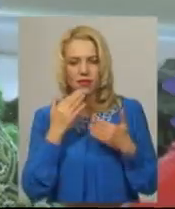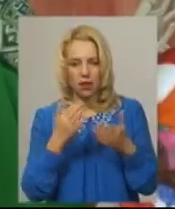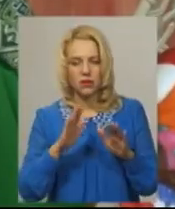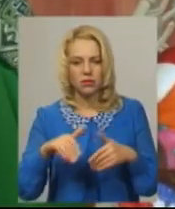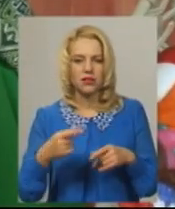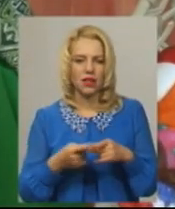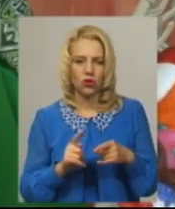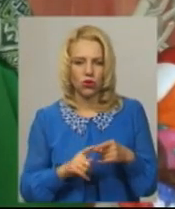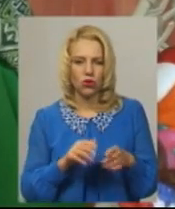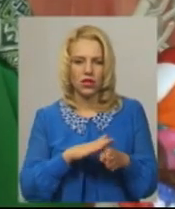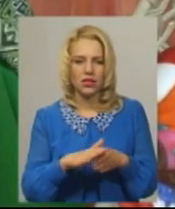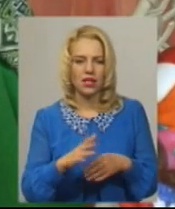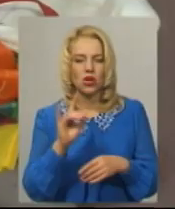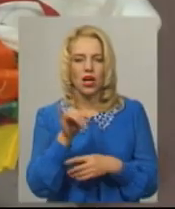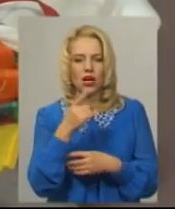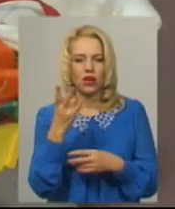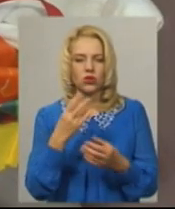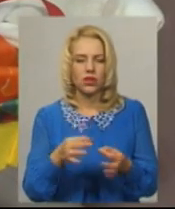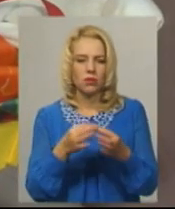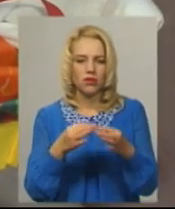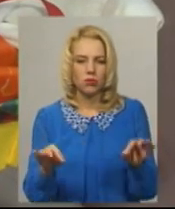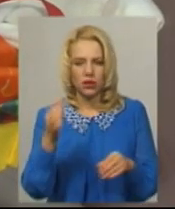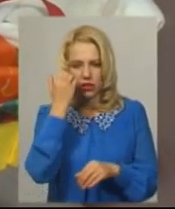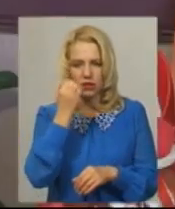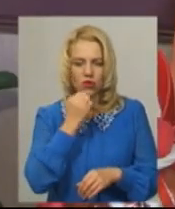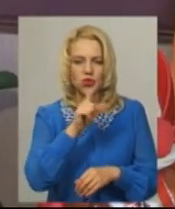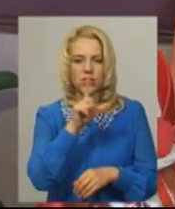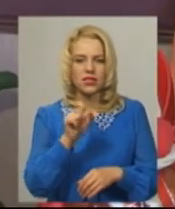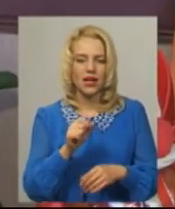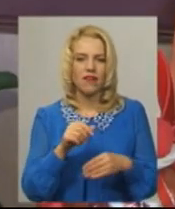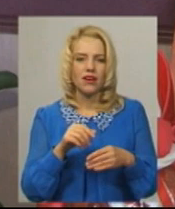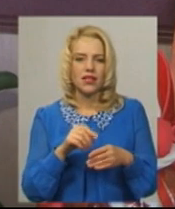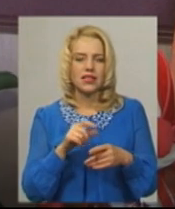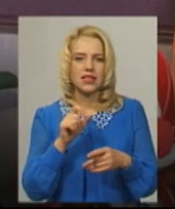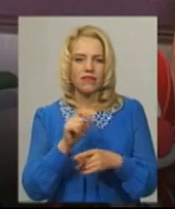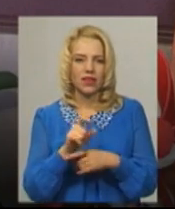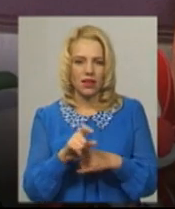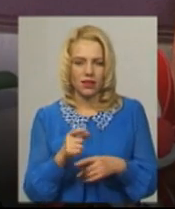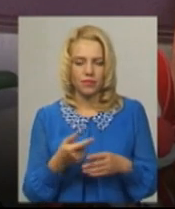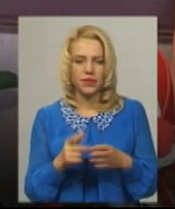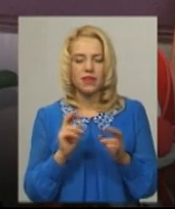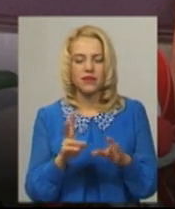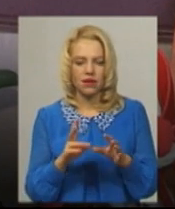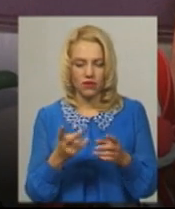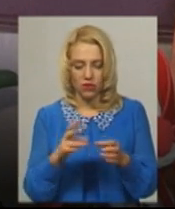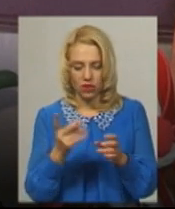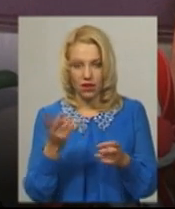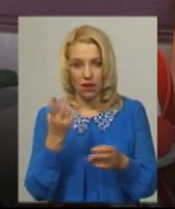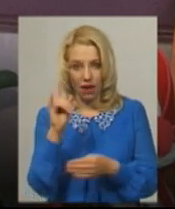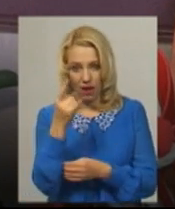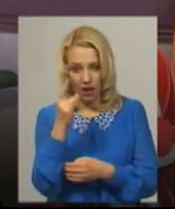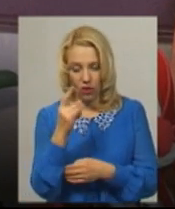реалізації ляльку-мотенку варто відпустити, дякуючи за виконане завдання. Зазвичай відпускають як? Їх просто розшивають